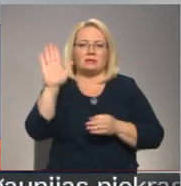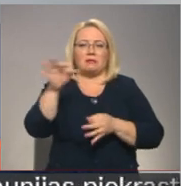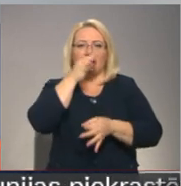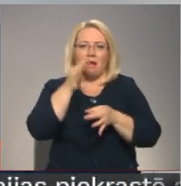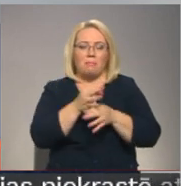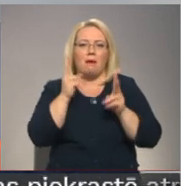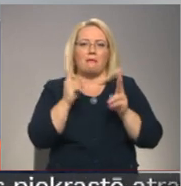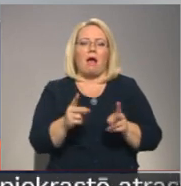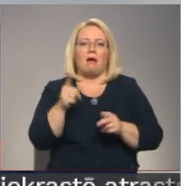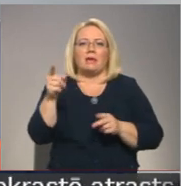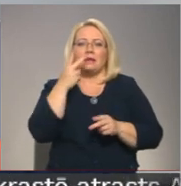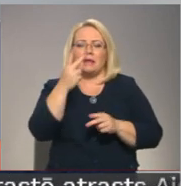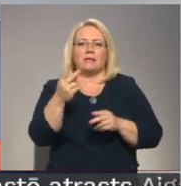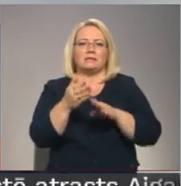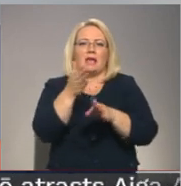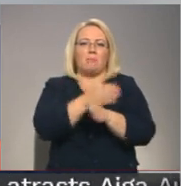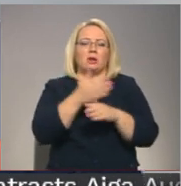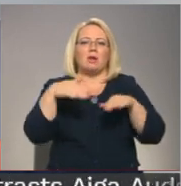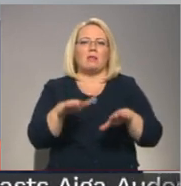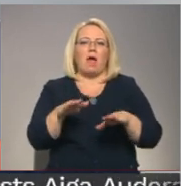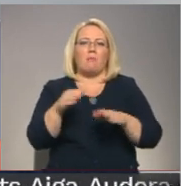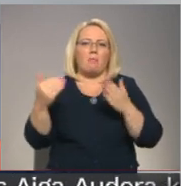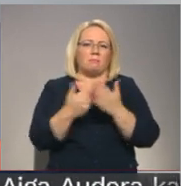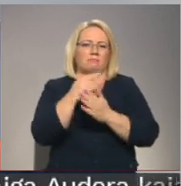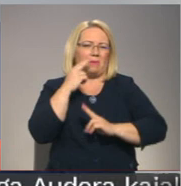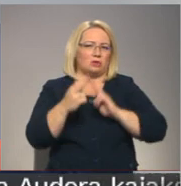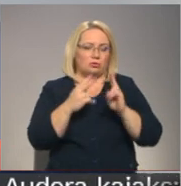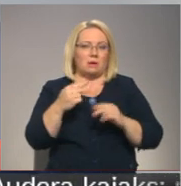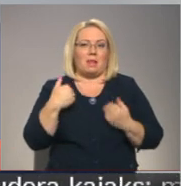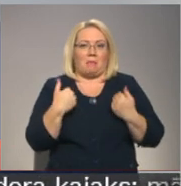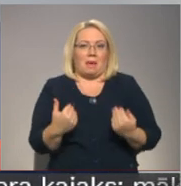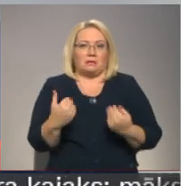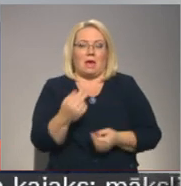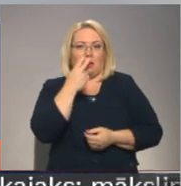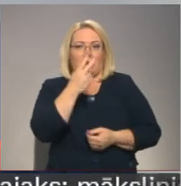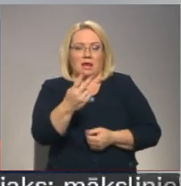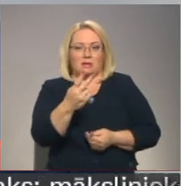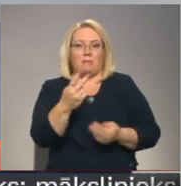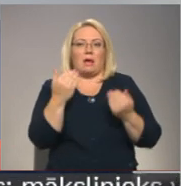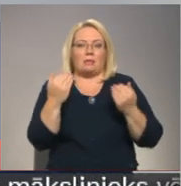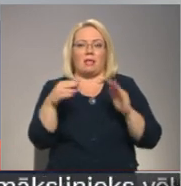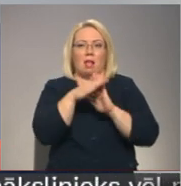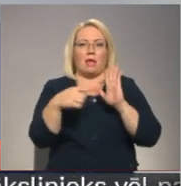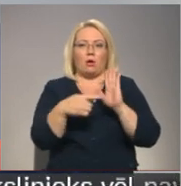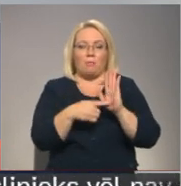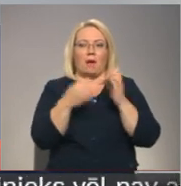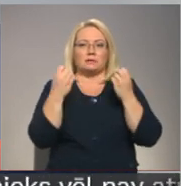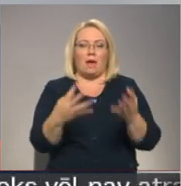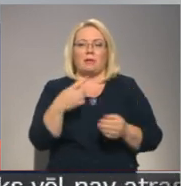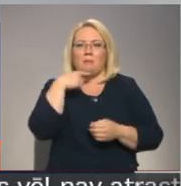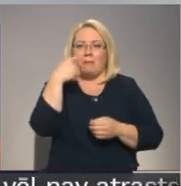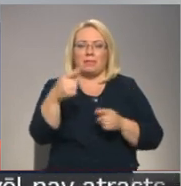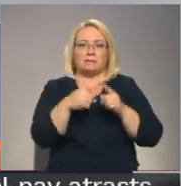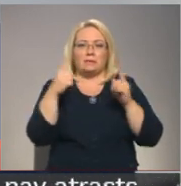iepriekšējā lēma pārsūdzēšana, bet, principā, kā mēs to skatāmies, tad šobrīd cīlproces likumā ir noteikti skaidri termiņi, kuros